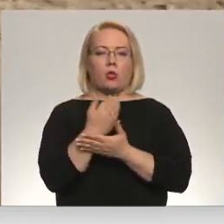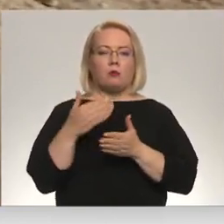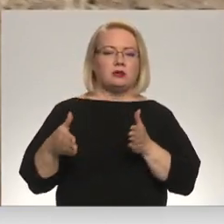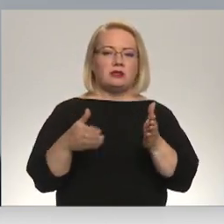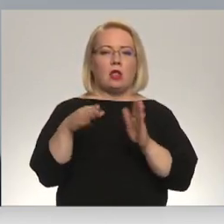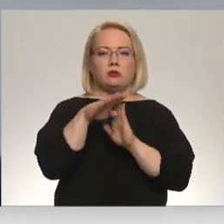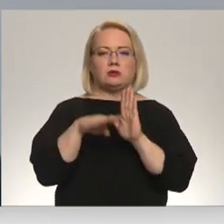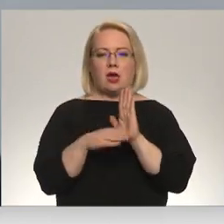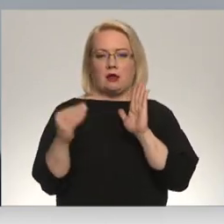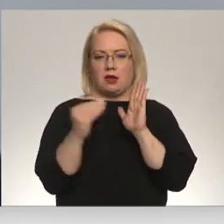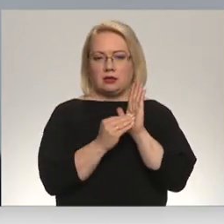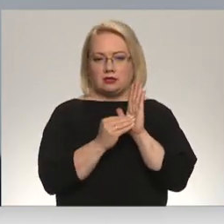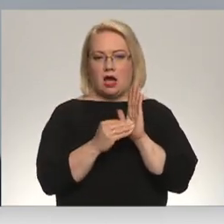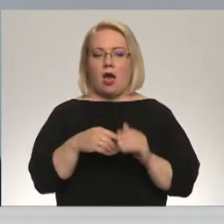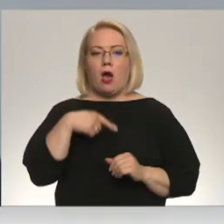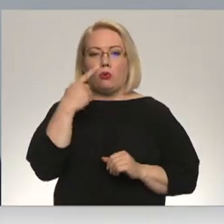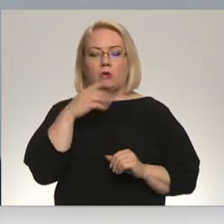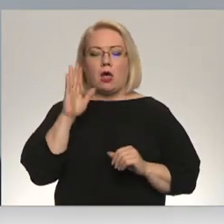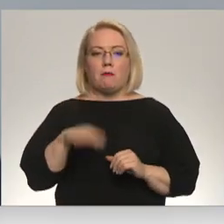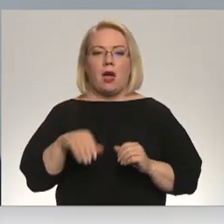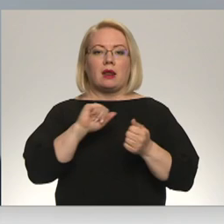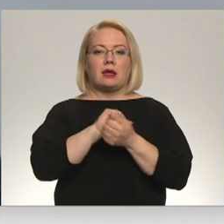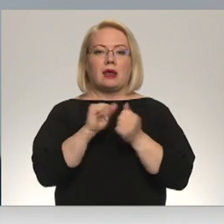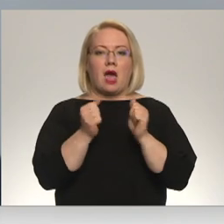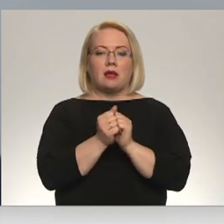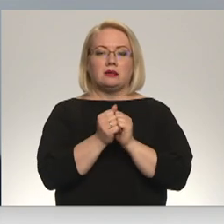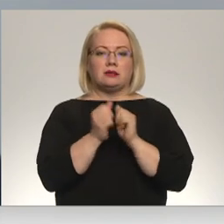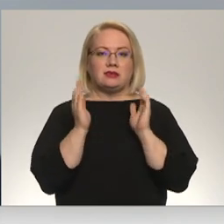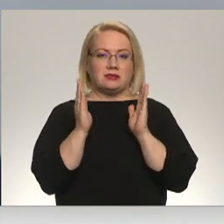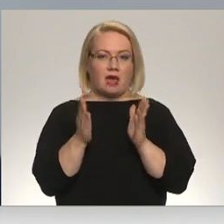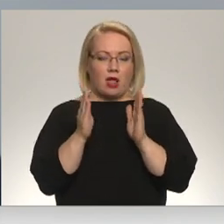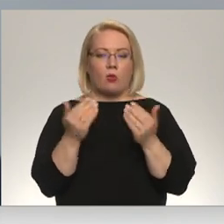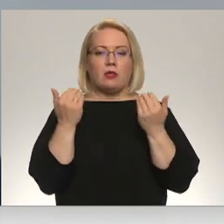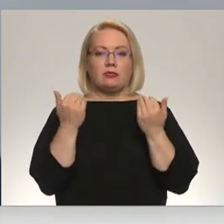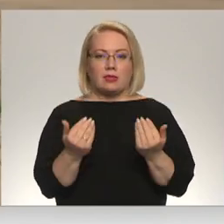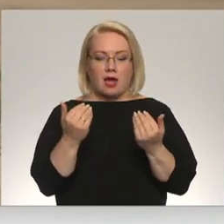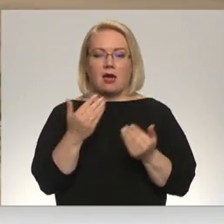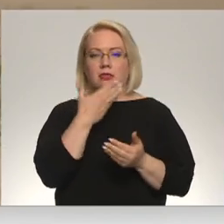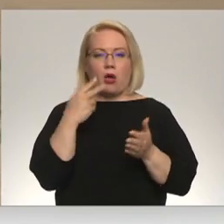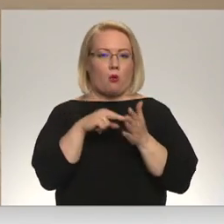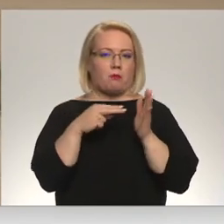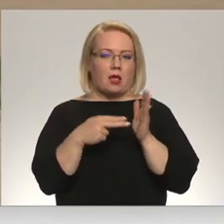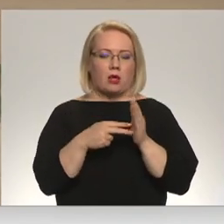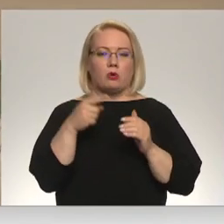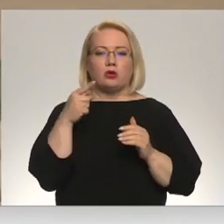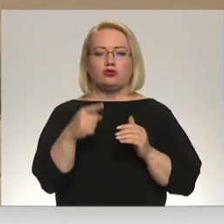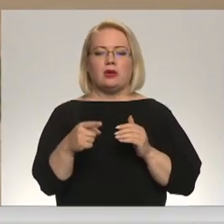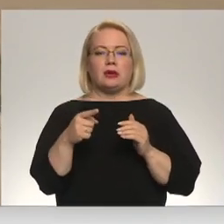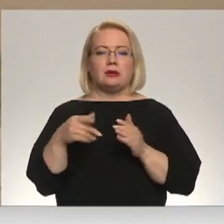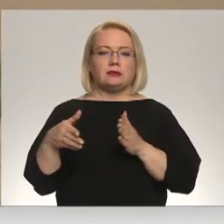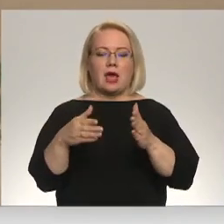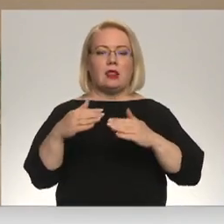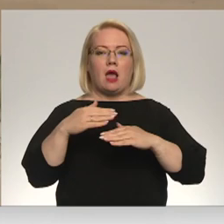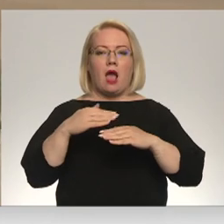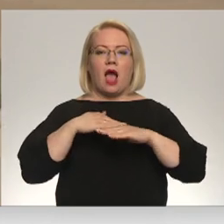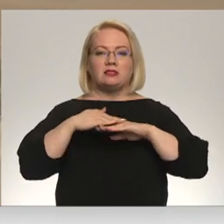sarakstā. Runājot par konkrēto grāns ceļu, tātad pats laba netiek plānota šī ceļa posma asfaltēšana, arī